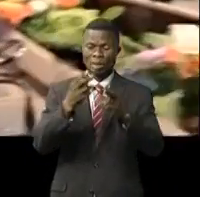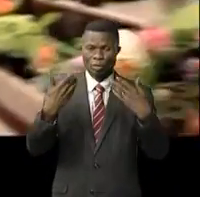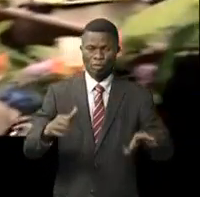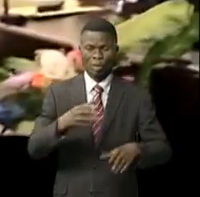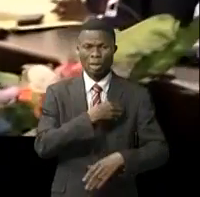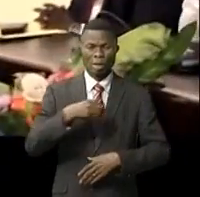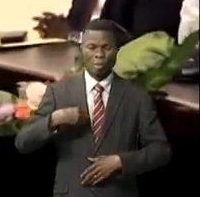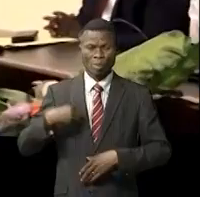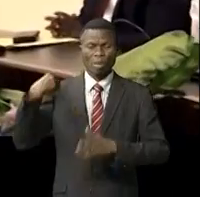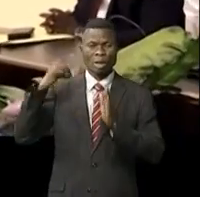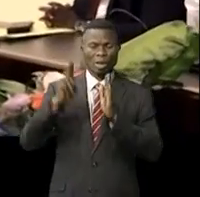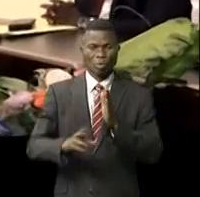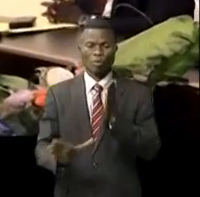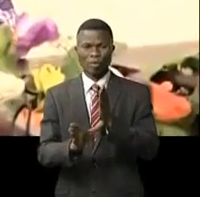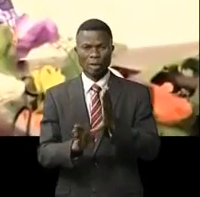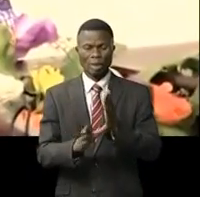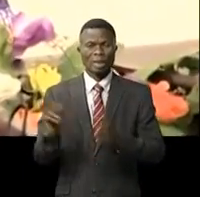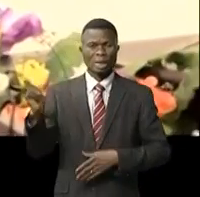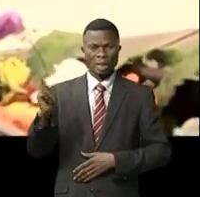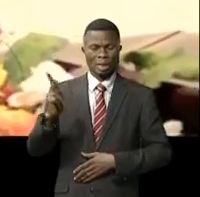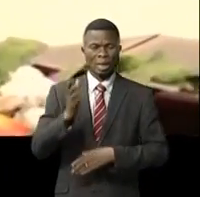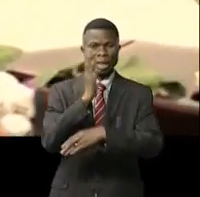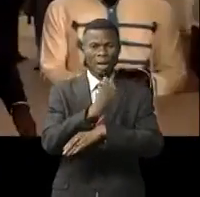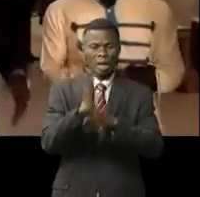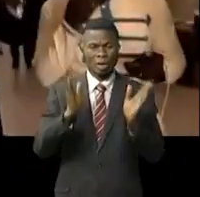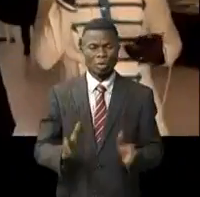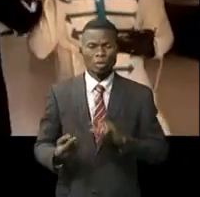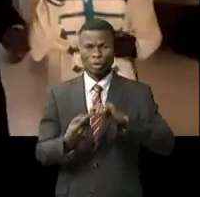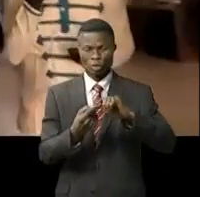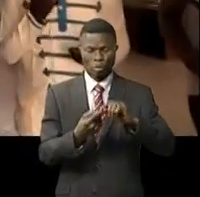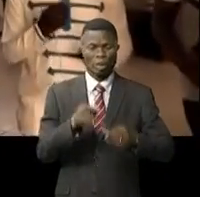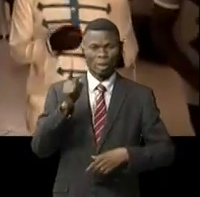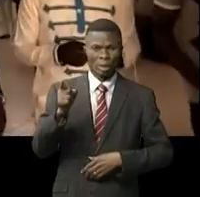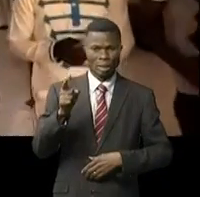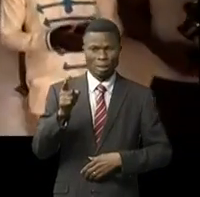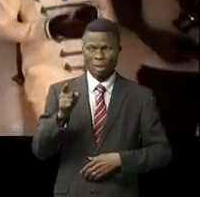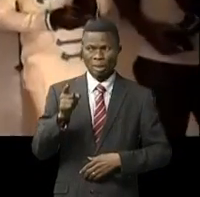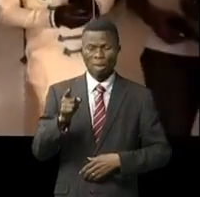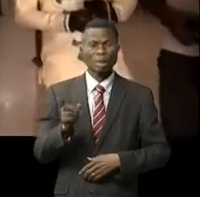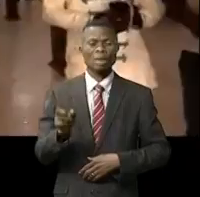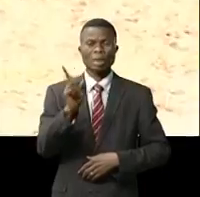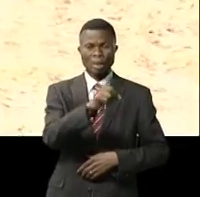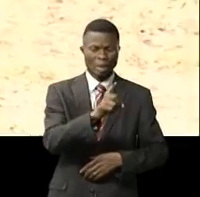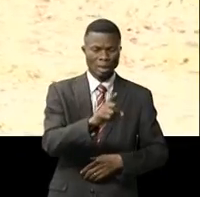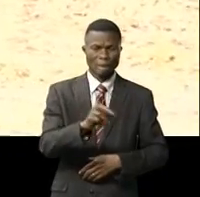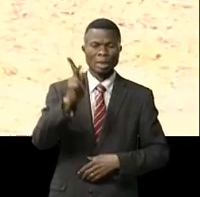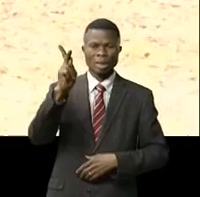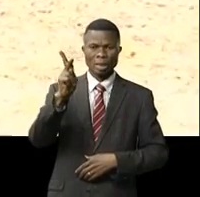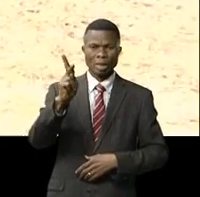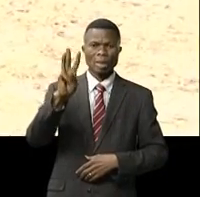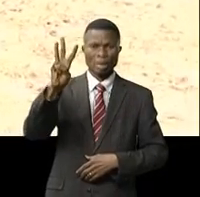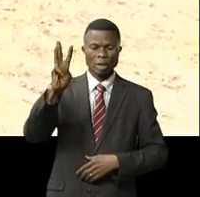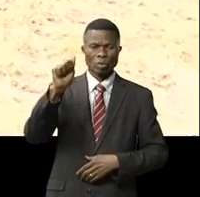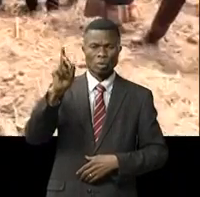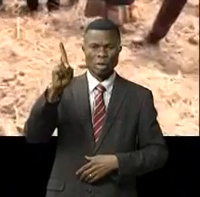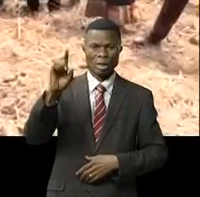madame le gouverneur intérimaire du Kassa oriental le conseil principal du chef de l'État Ambroise Kazambou s'est immédiatement rendu en Kouadi dans le territoire des